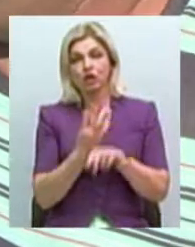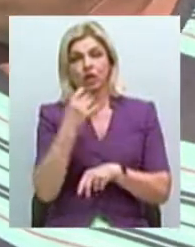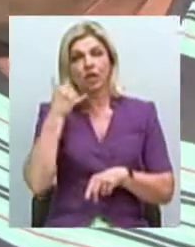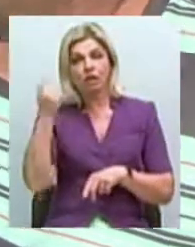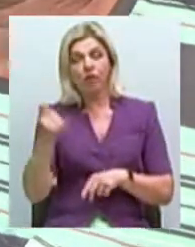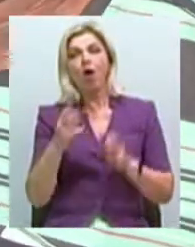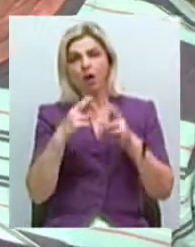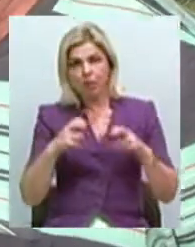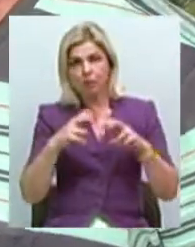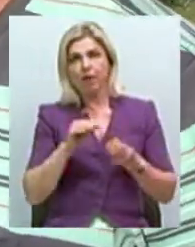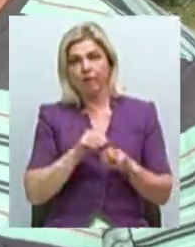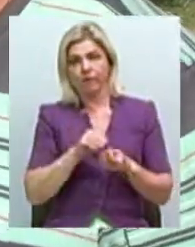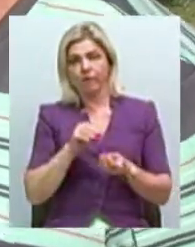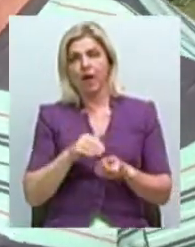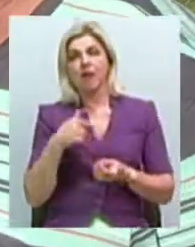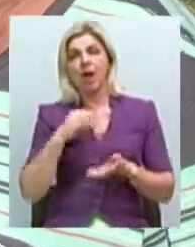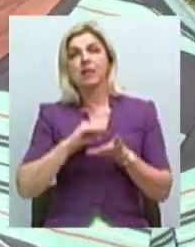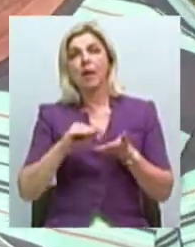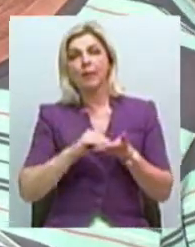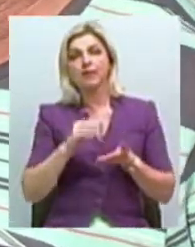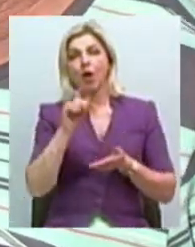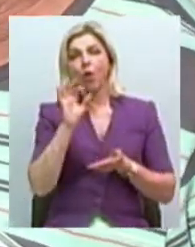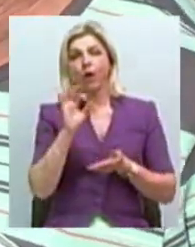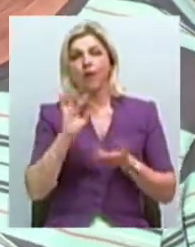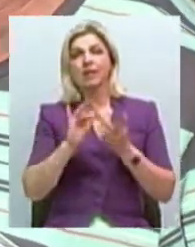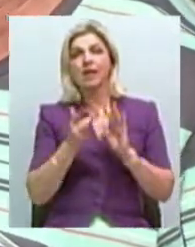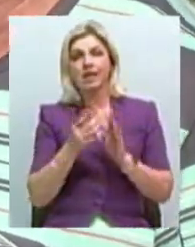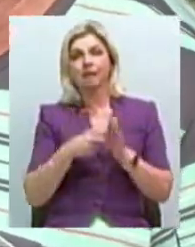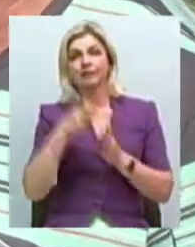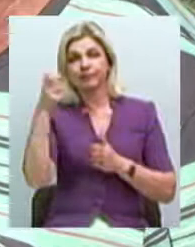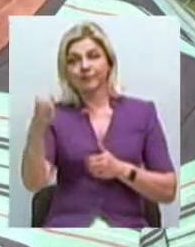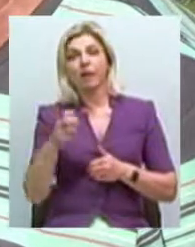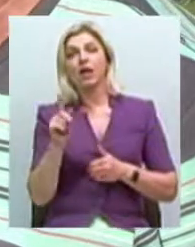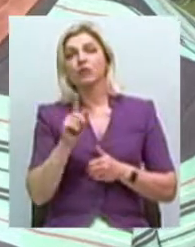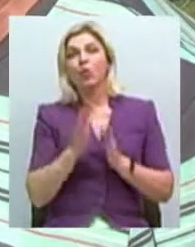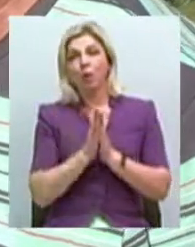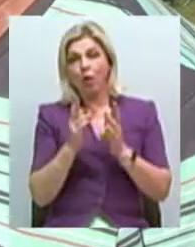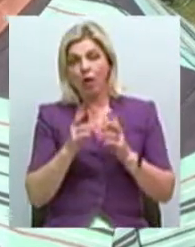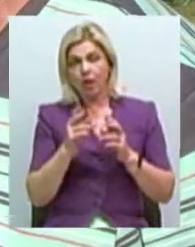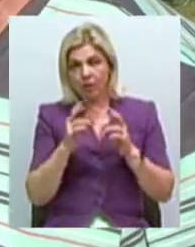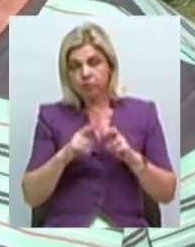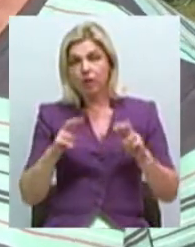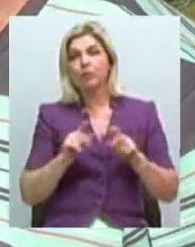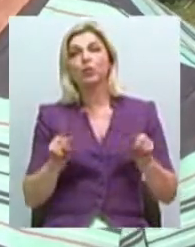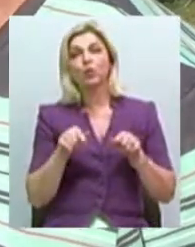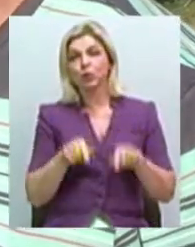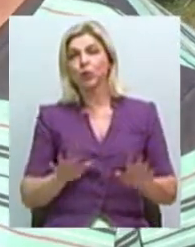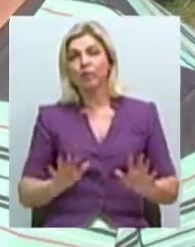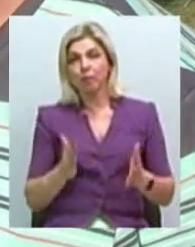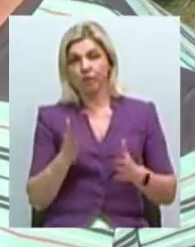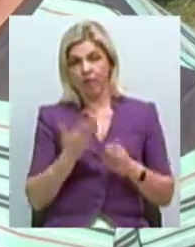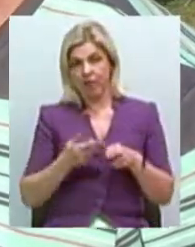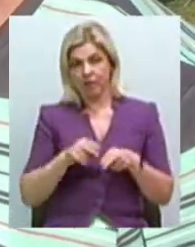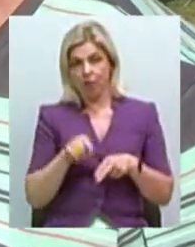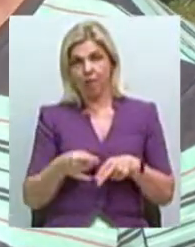розбираємося. Я написав онлайн-запит на водоканал з проханням з'ясувати, що відбувається тут, у цьому районі. На що мені